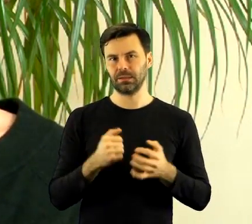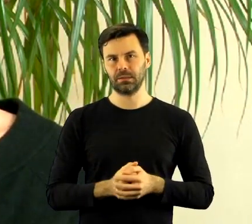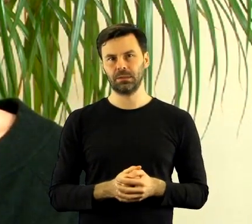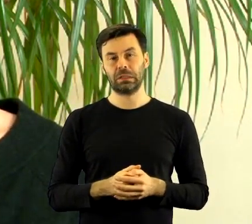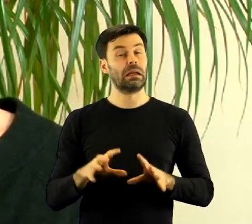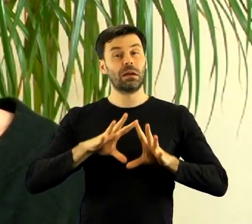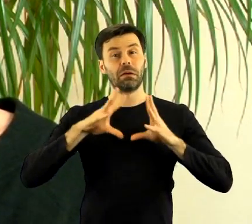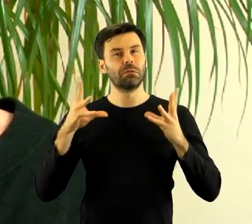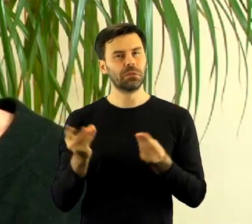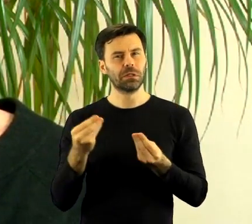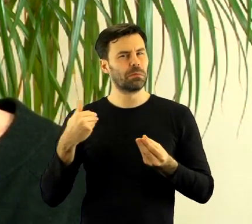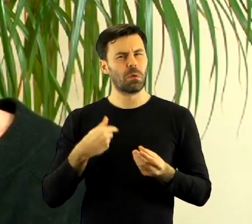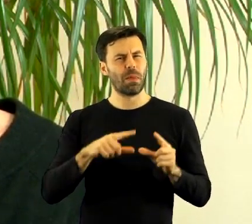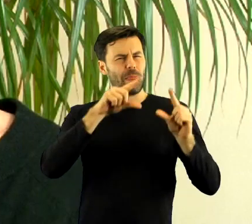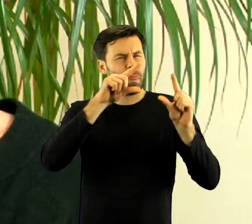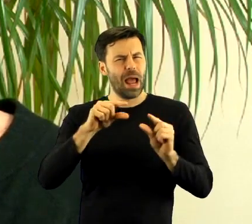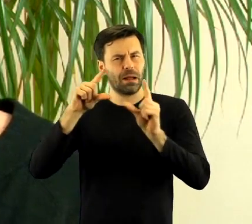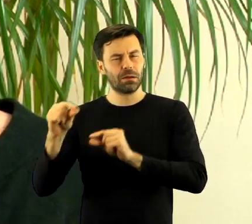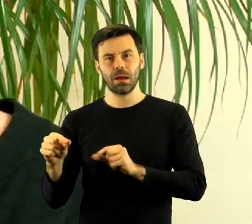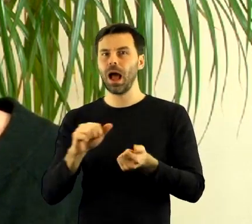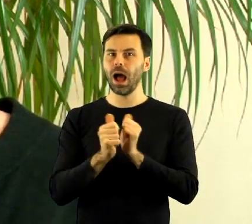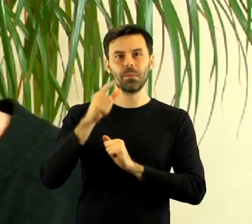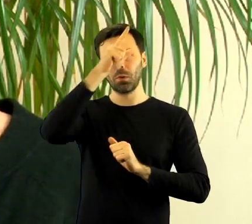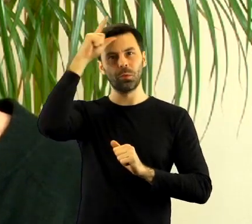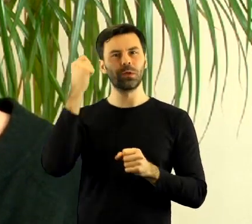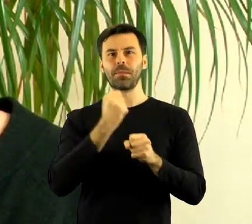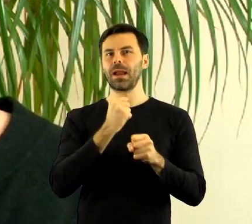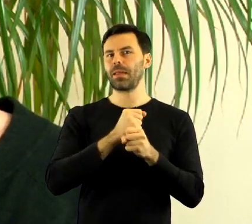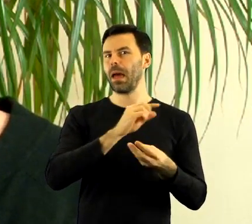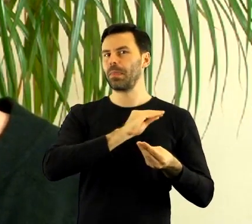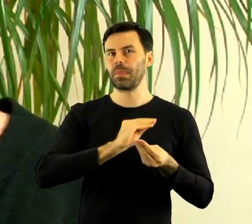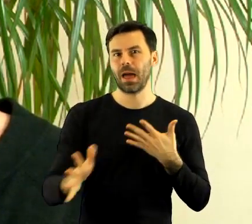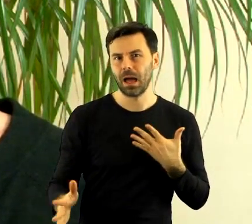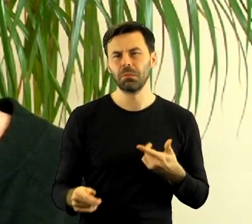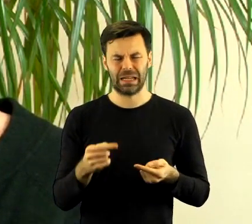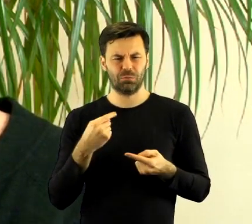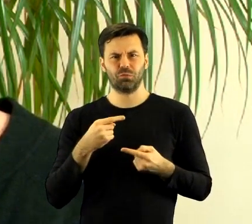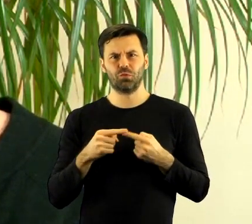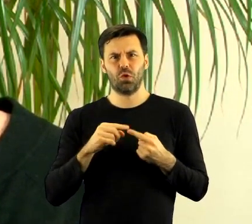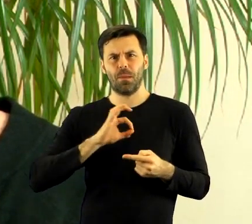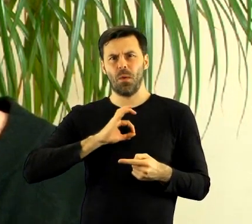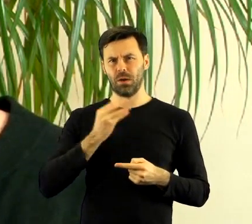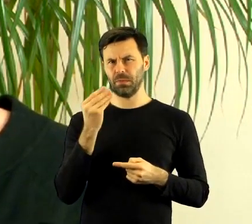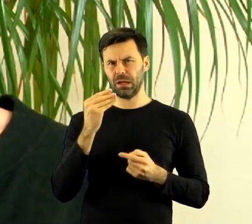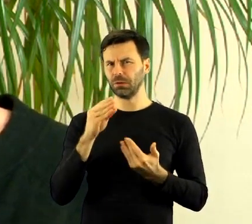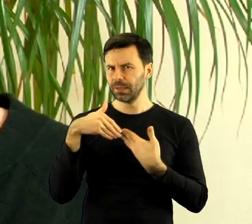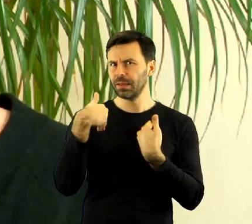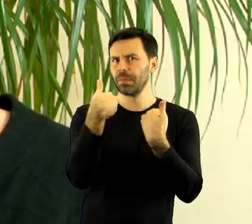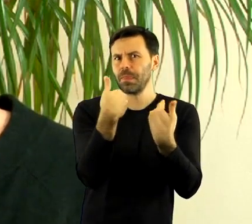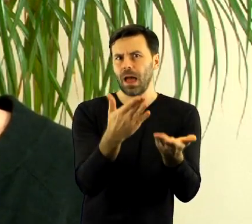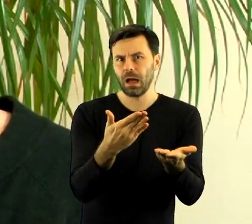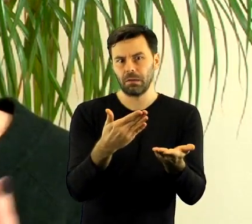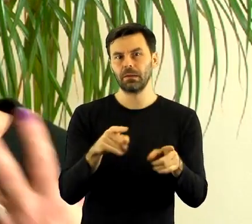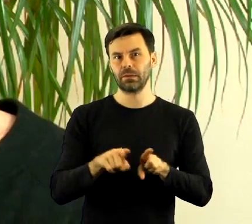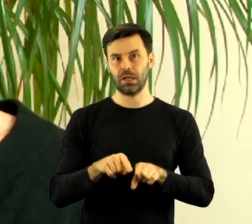to wszystko naprawdę po kosztach. Ludzie naprawdę po kosztach. My żeśmy niewielkie jakby własne sumy, swój